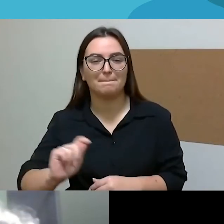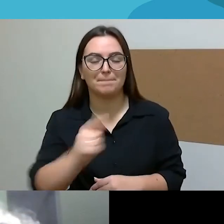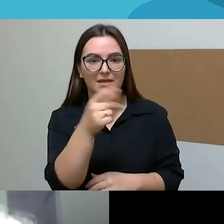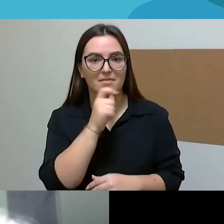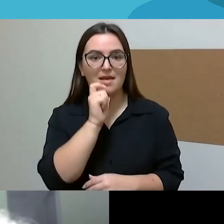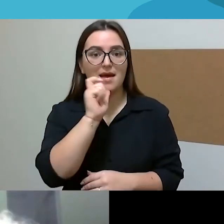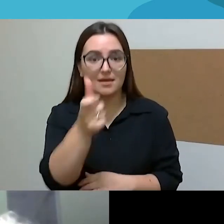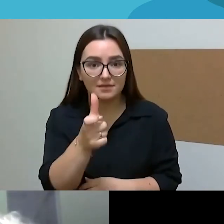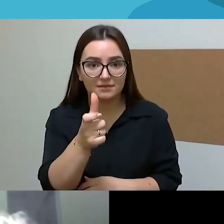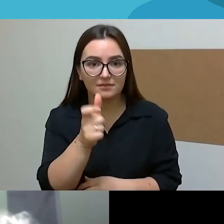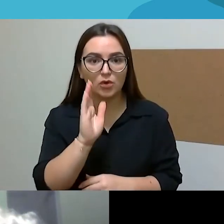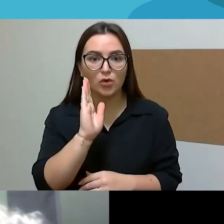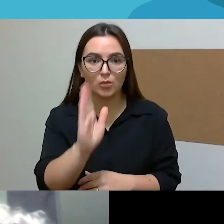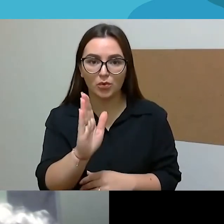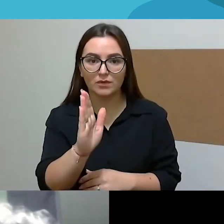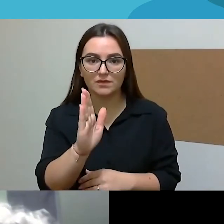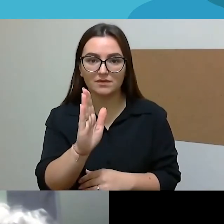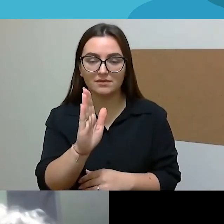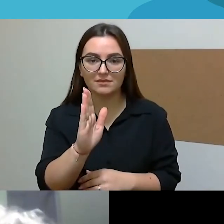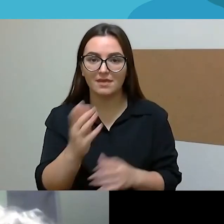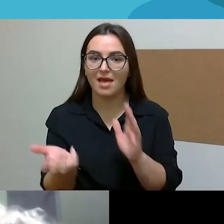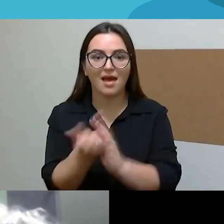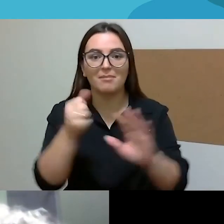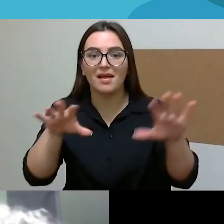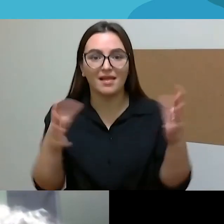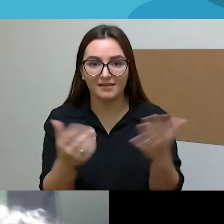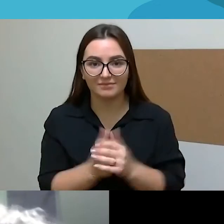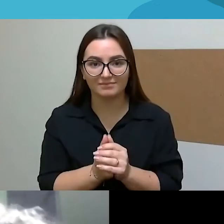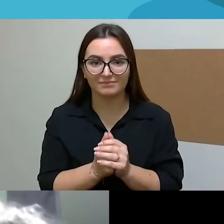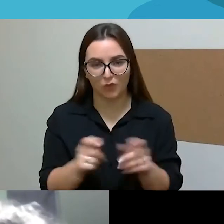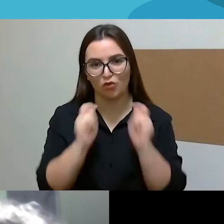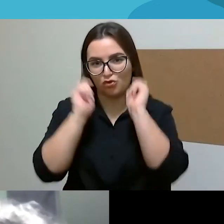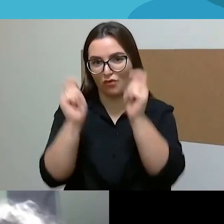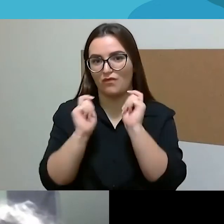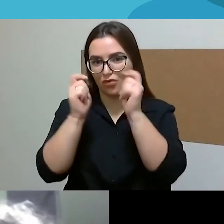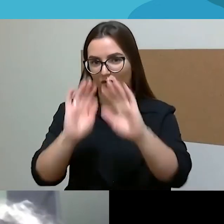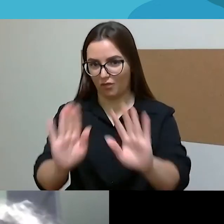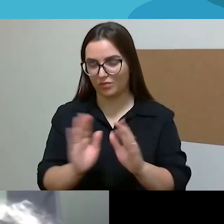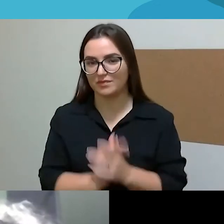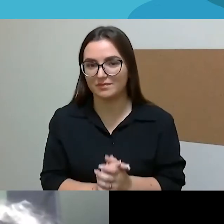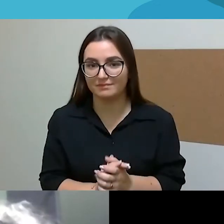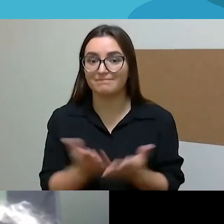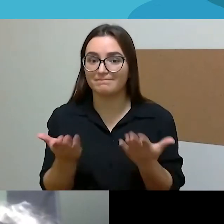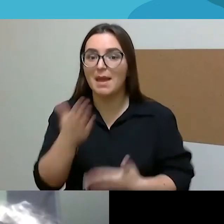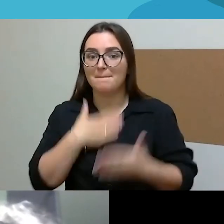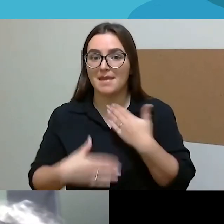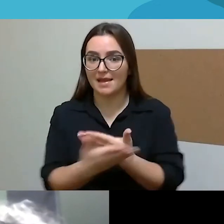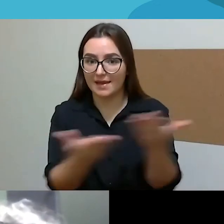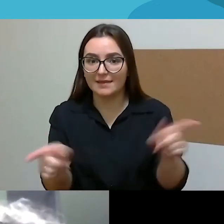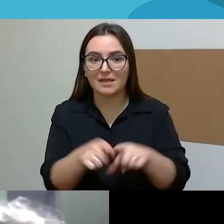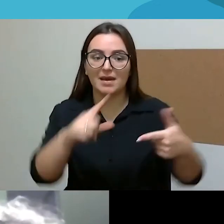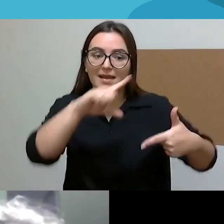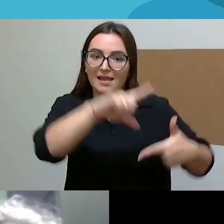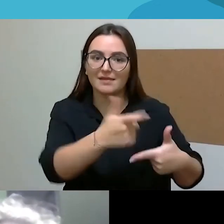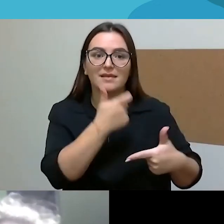gaus tokių mano žiniomis visai neprastų forumo prizų. Tai mėlėjai ar LRTLT žiūrintis